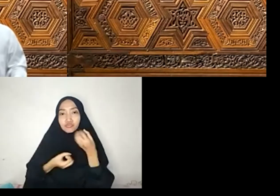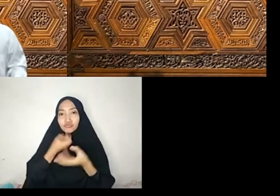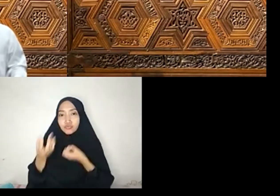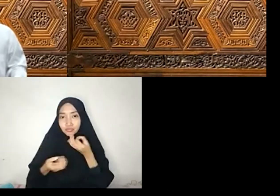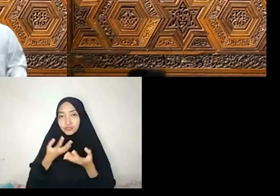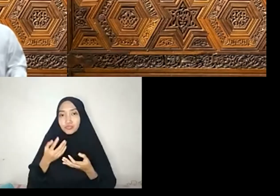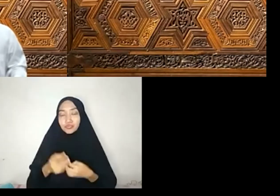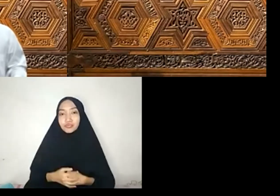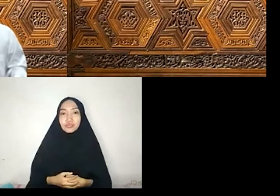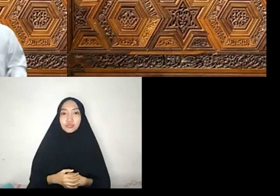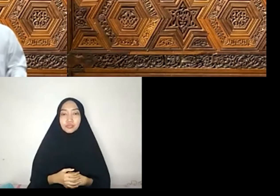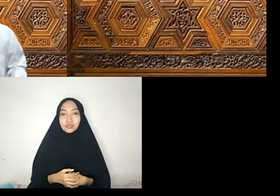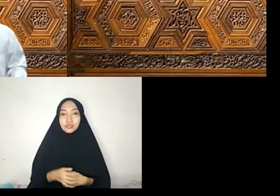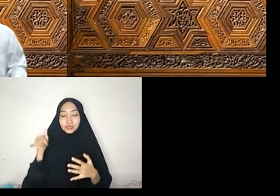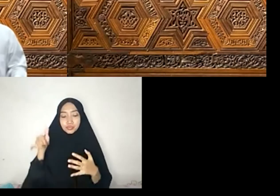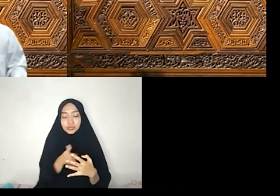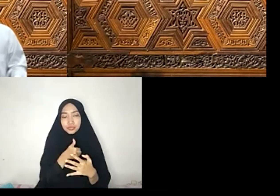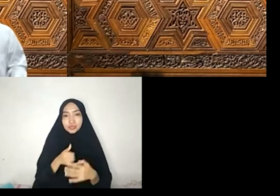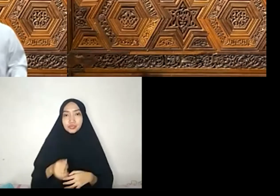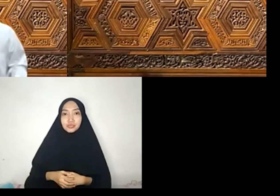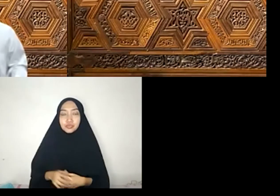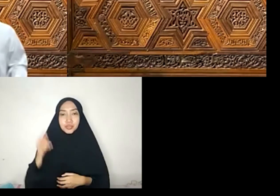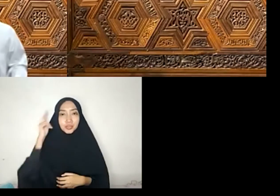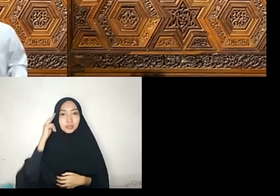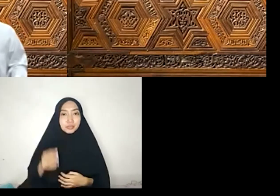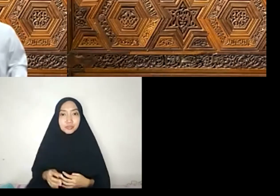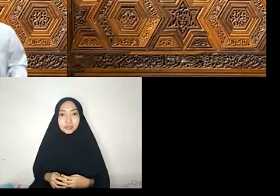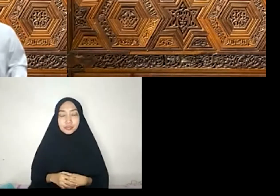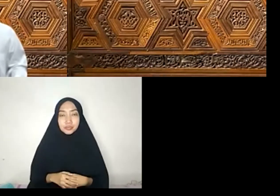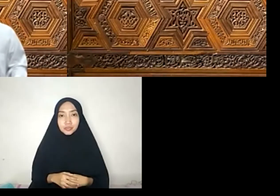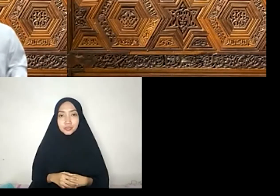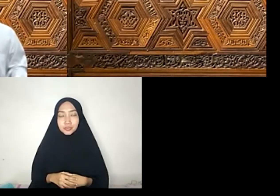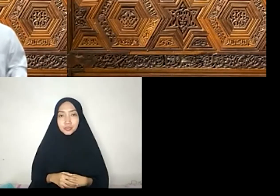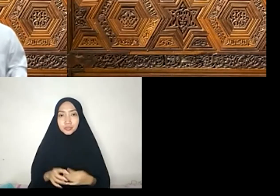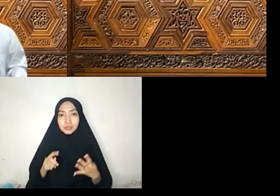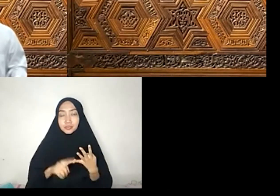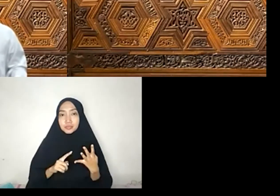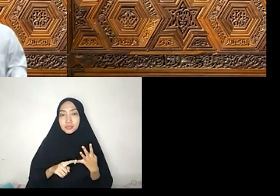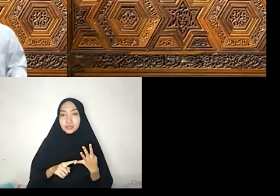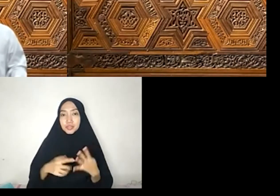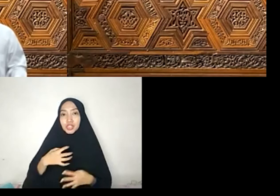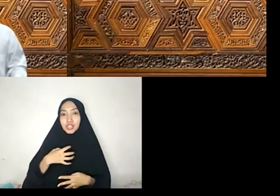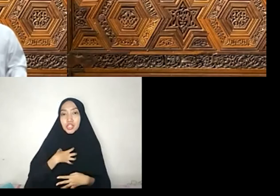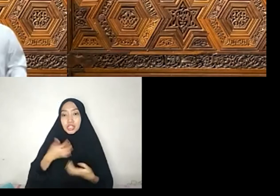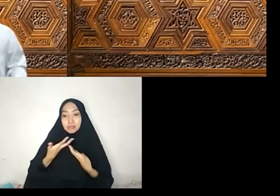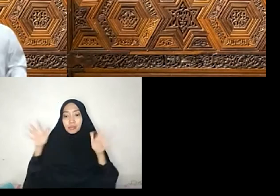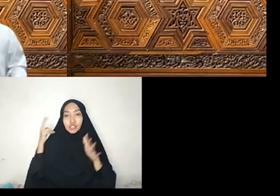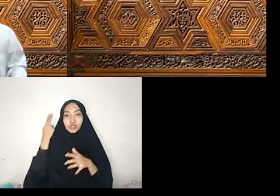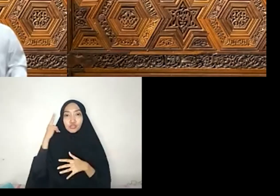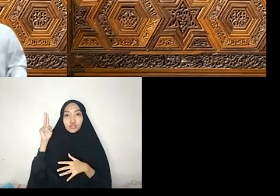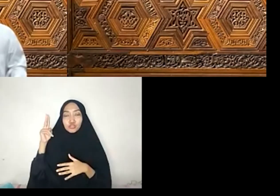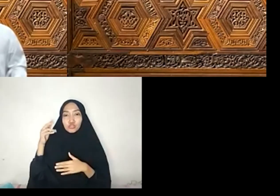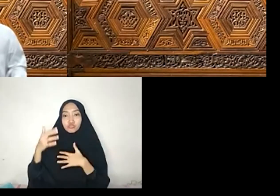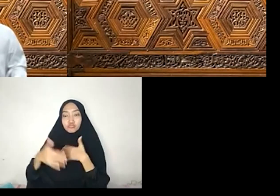-akil wal-kawul wal-ta'abir Berikutnya adalah hak dan kebebasan untuk berreproduksi